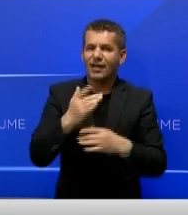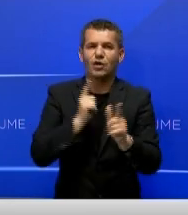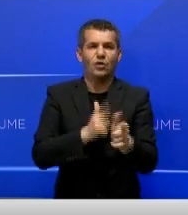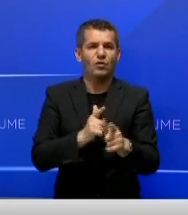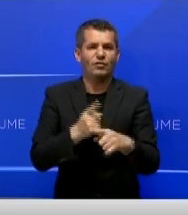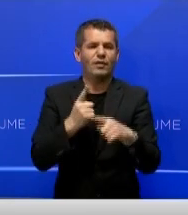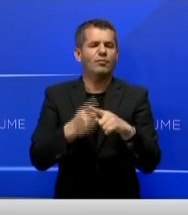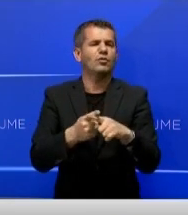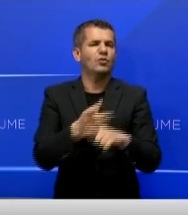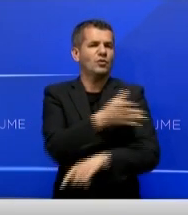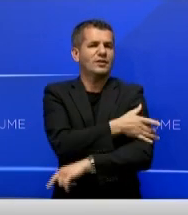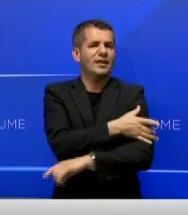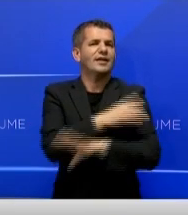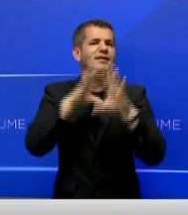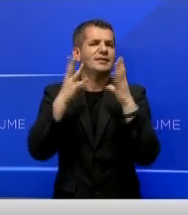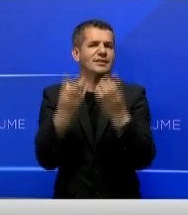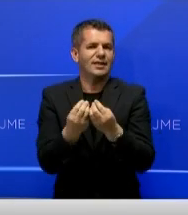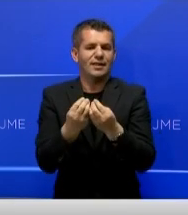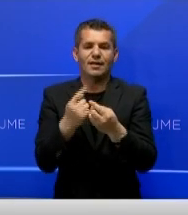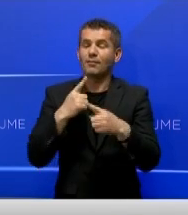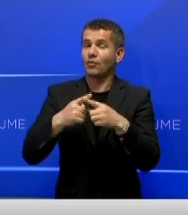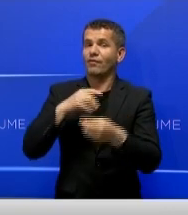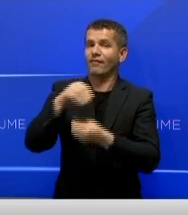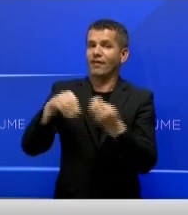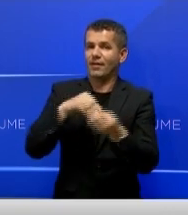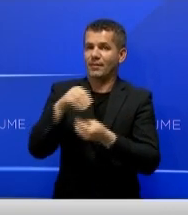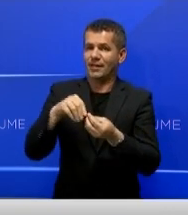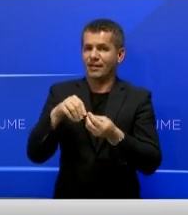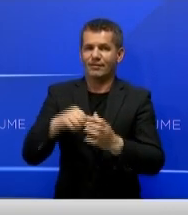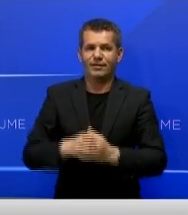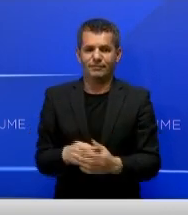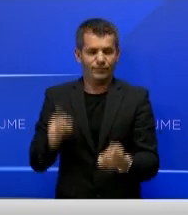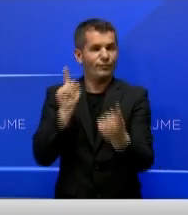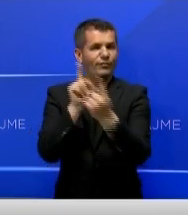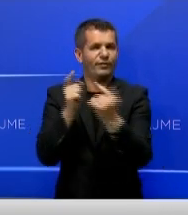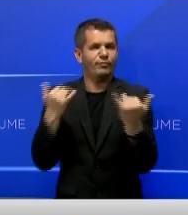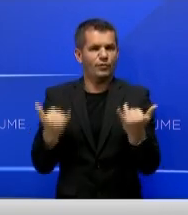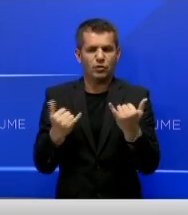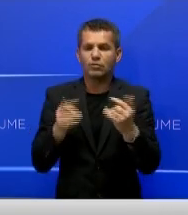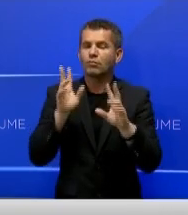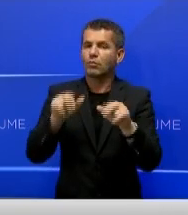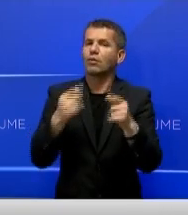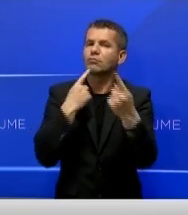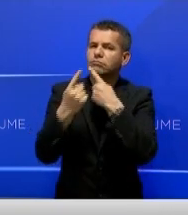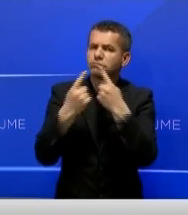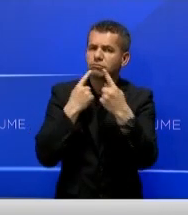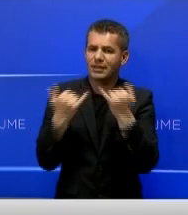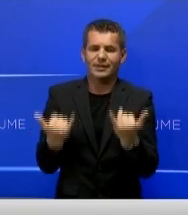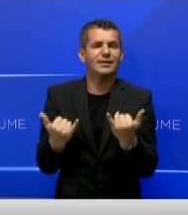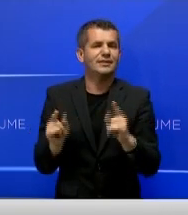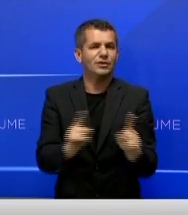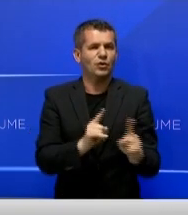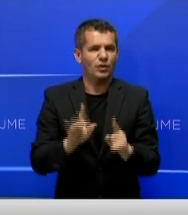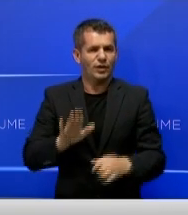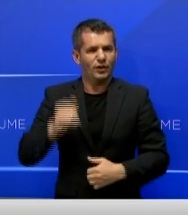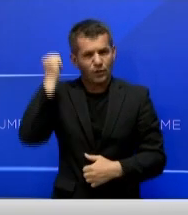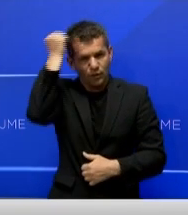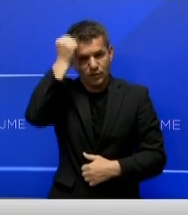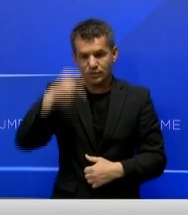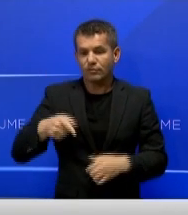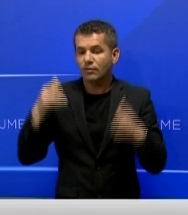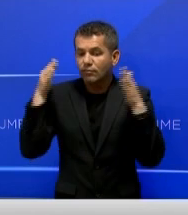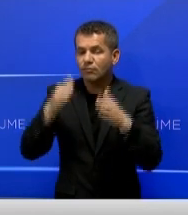qilirimtare dhe familjeve të dëshmoreve të uqëkës. Gjatë akimit është bisedua dhe dëndjarjeve aktuale në vend me fokus